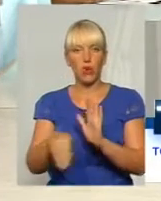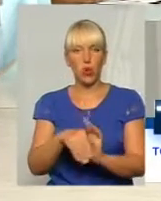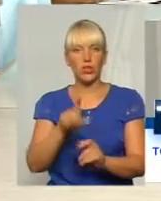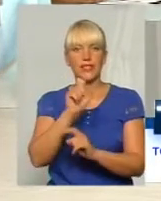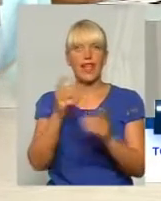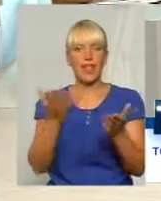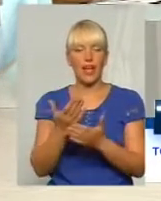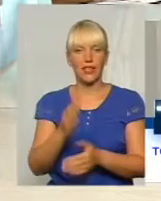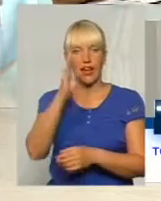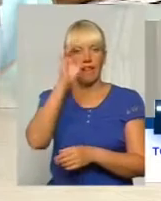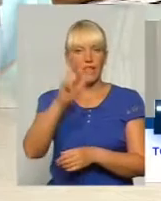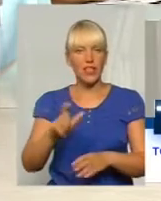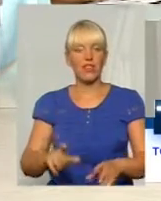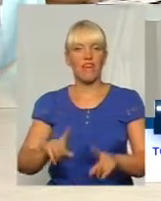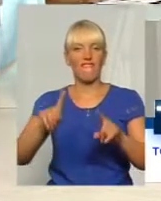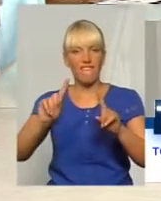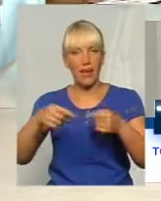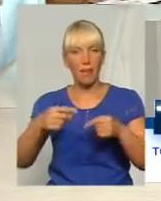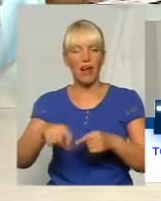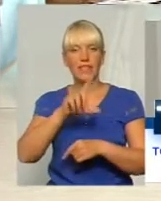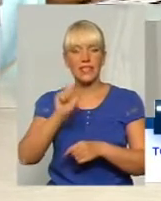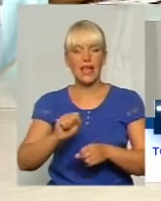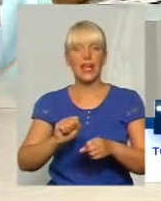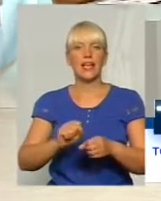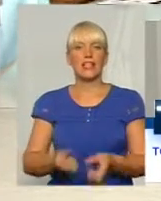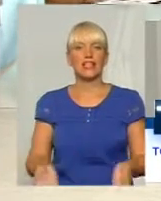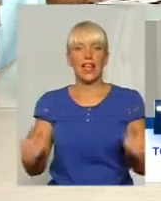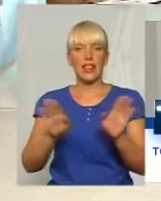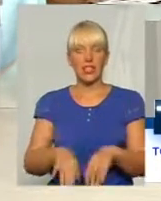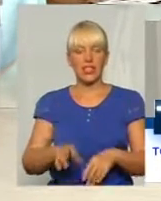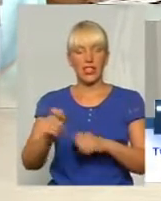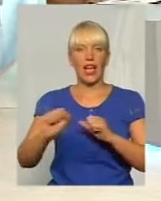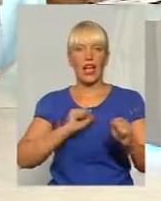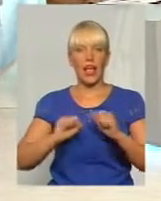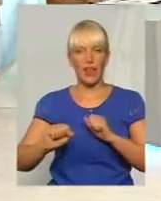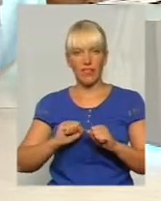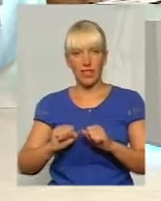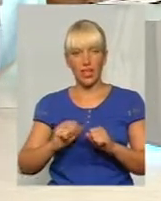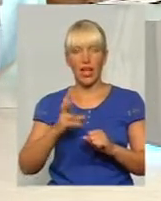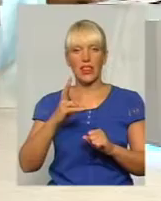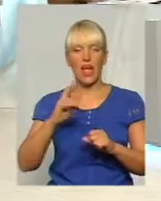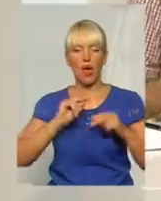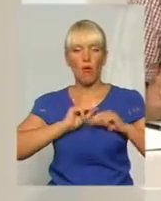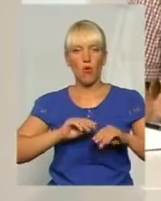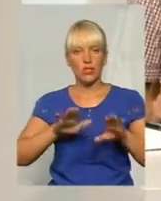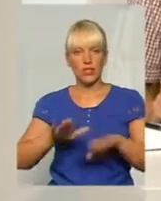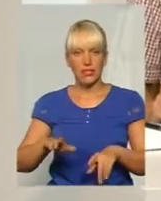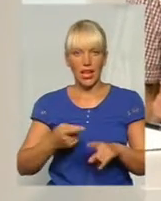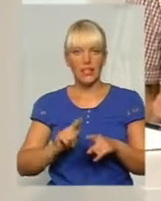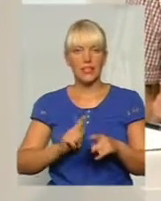вимагав за залишення керівника на посаді, певного керівника комунальної